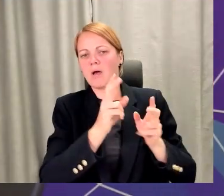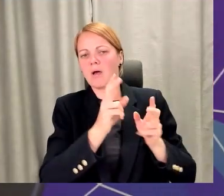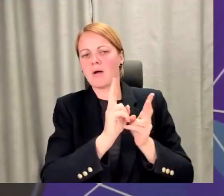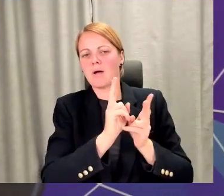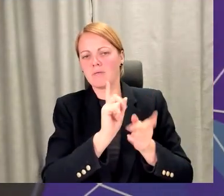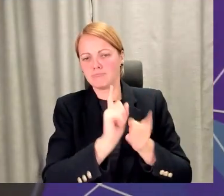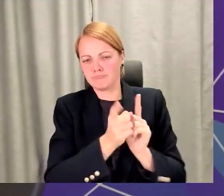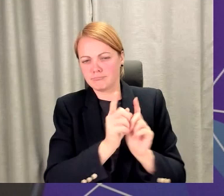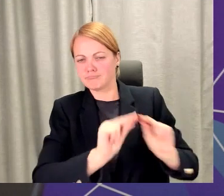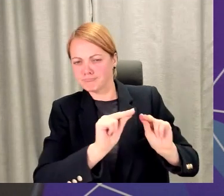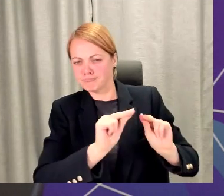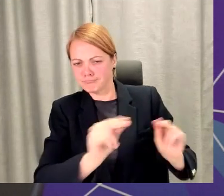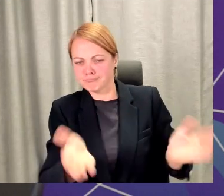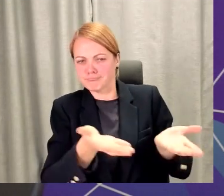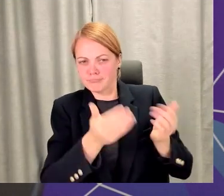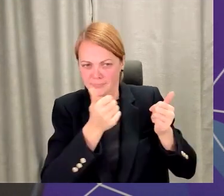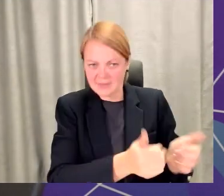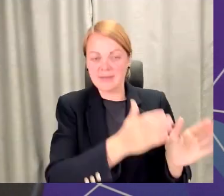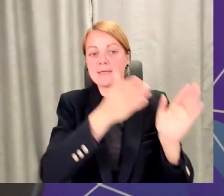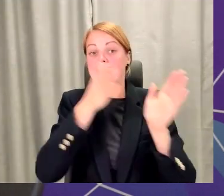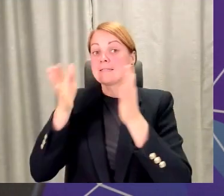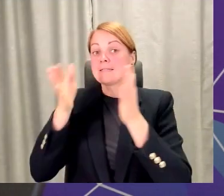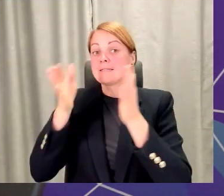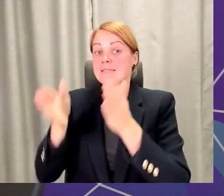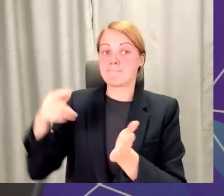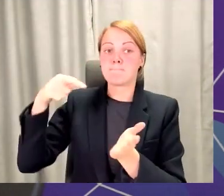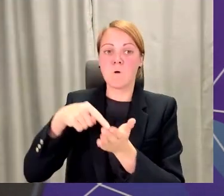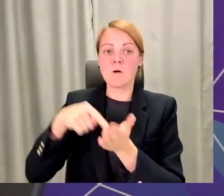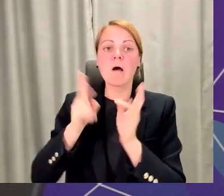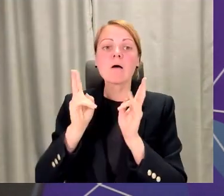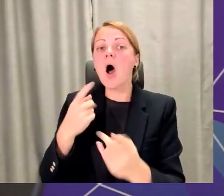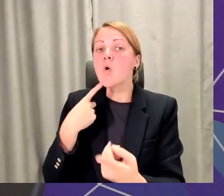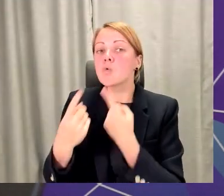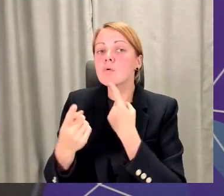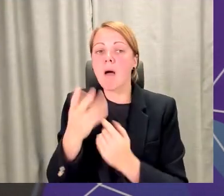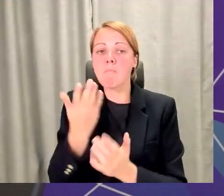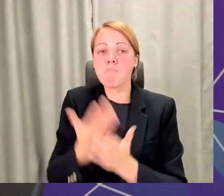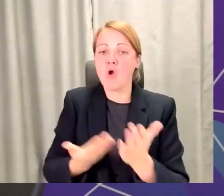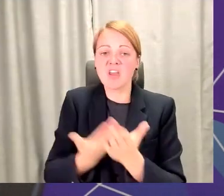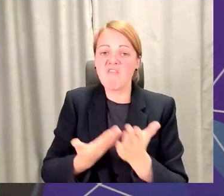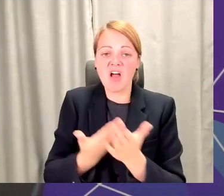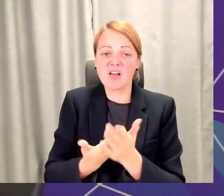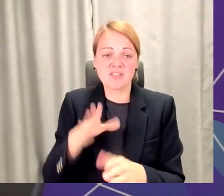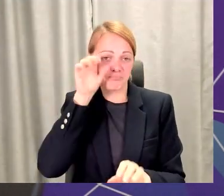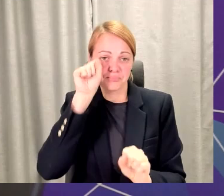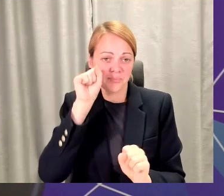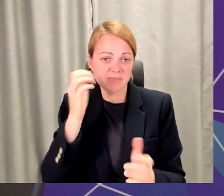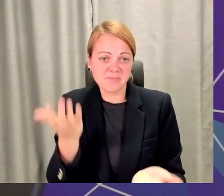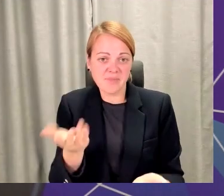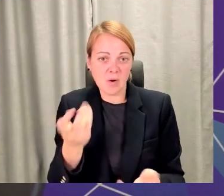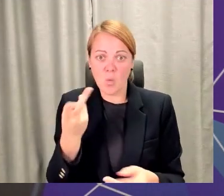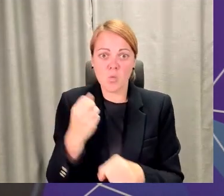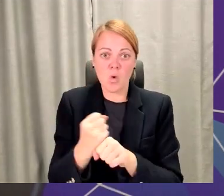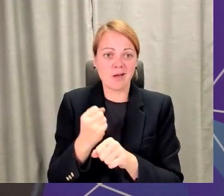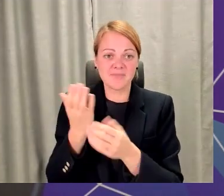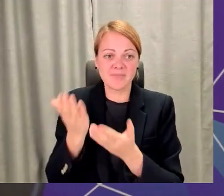pie tā punkta, nu, kā runāt ar tiem, kas nav motivēti. O, jā. Un ko tad darīt? Un Gunti jau pirmīt pieminēja, ka top tiešām jauni